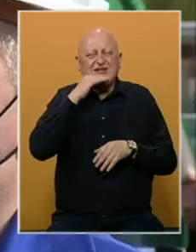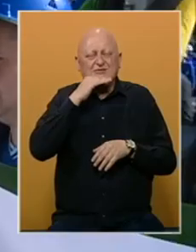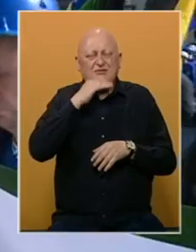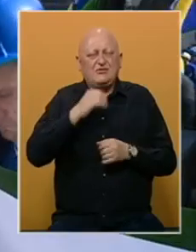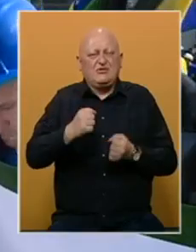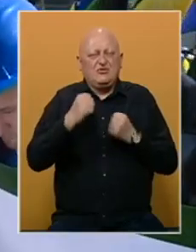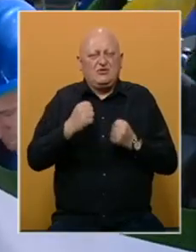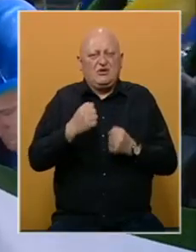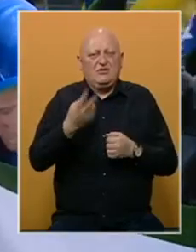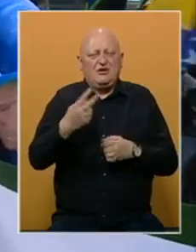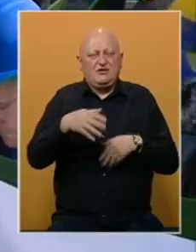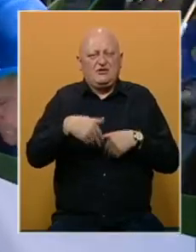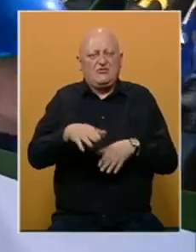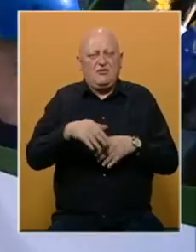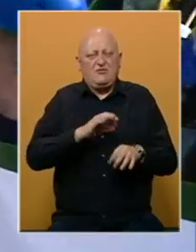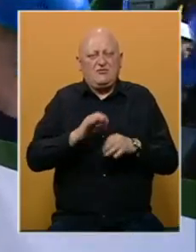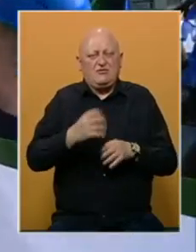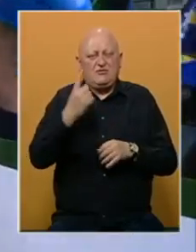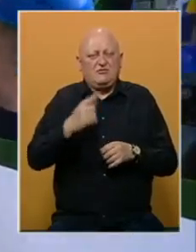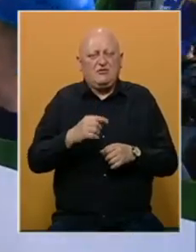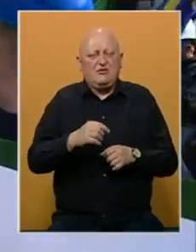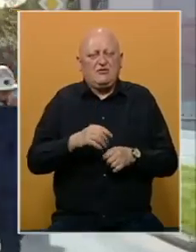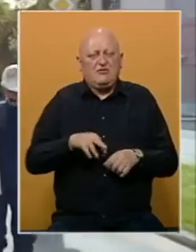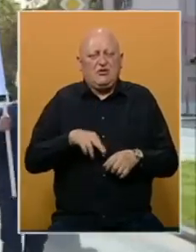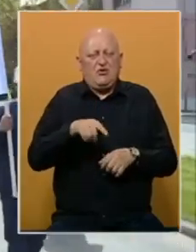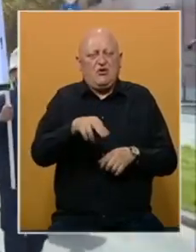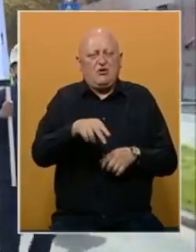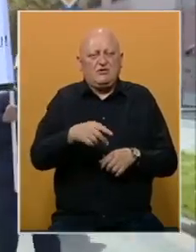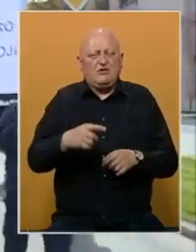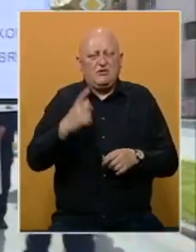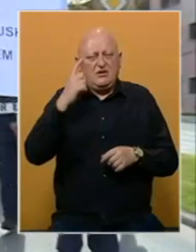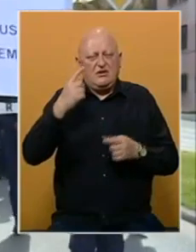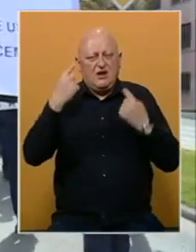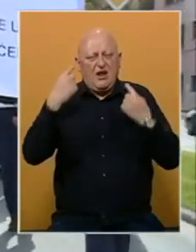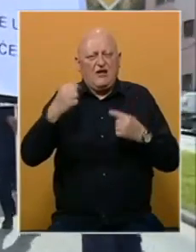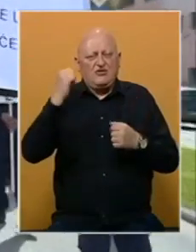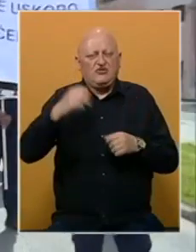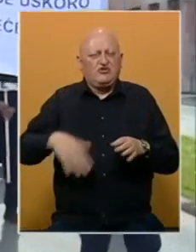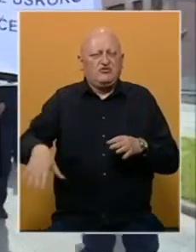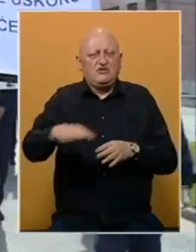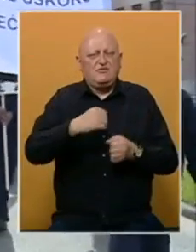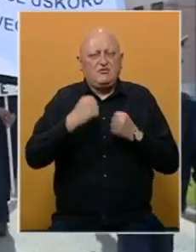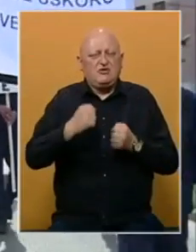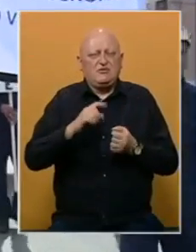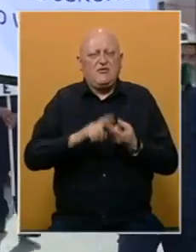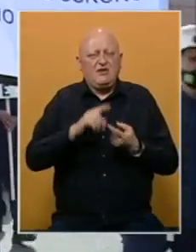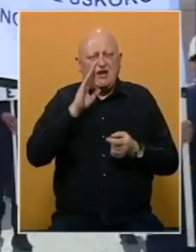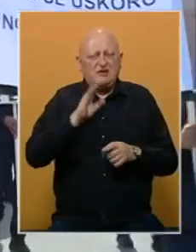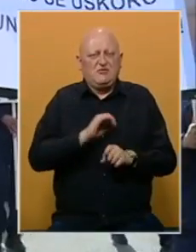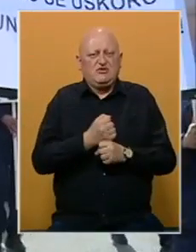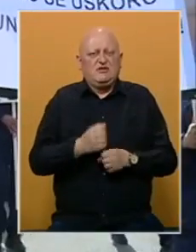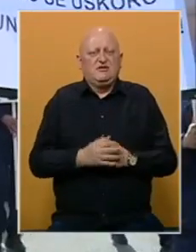Rudari već 20. maja poduzimaju prvi radikalni korak, generalni štrajk u svim rudnicima u federaciji BiH.